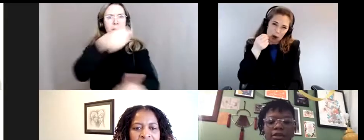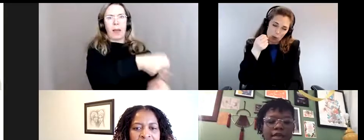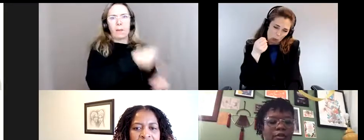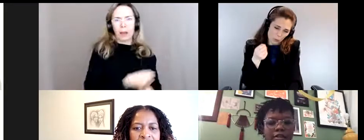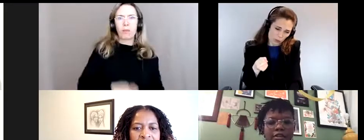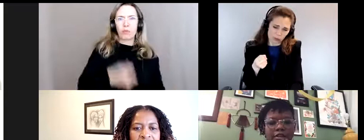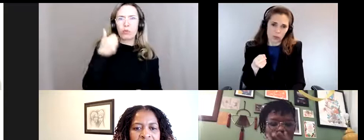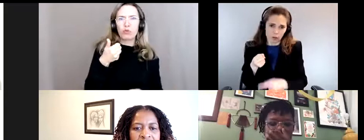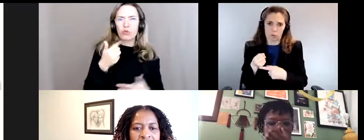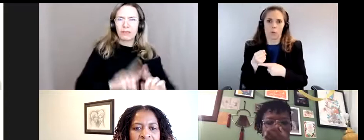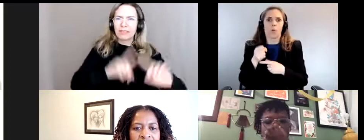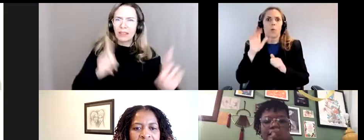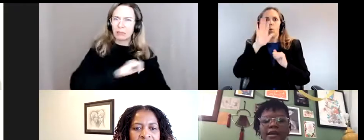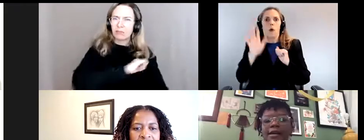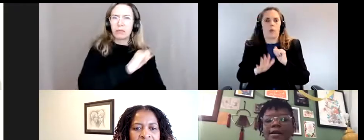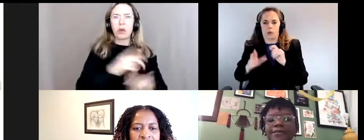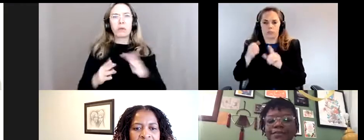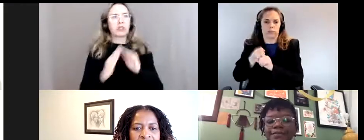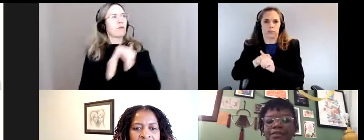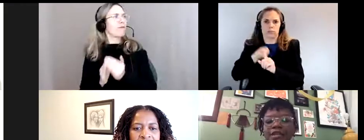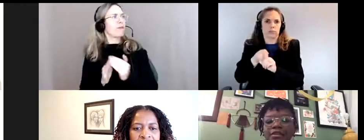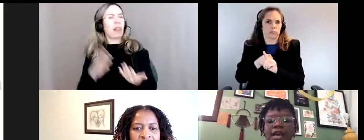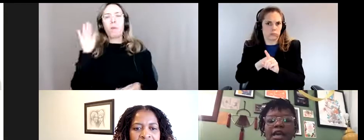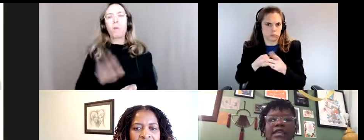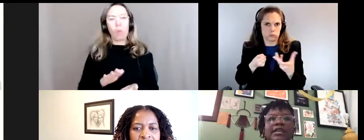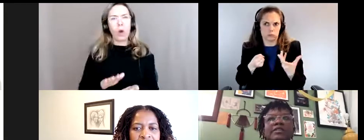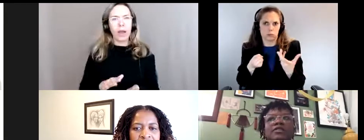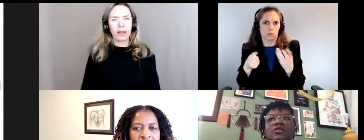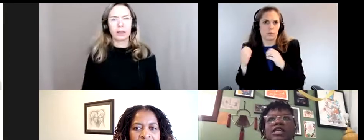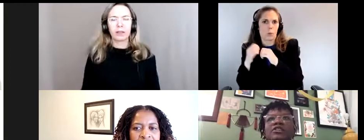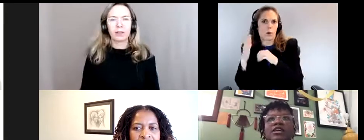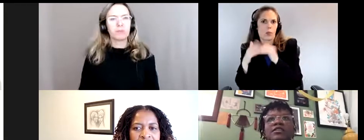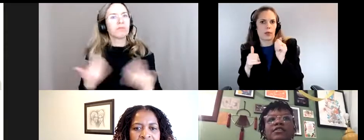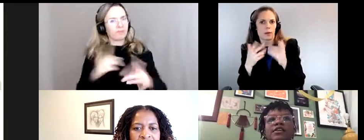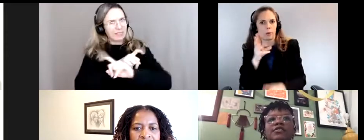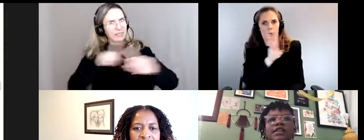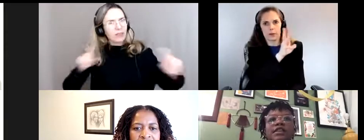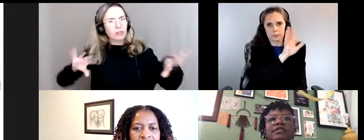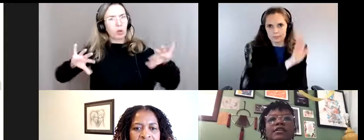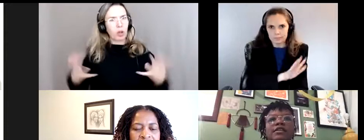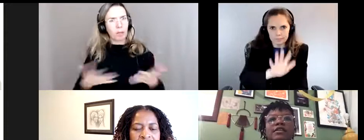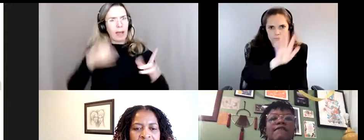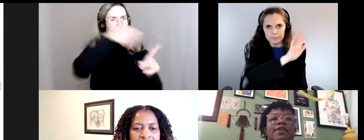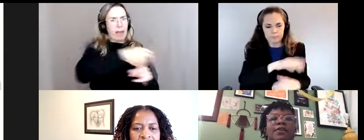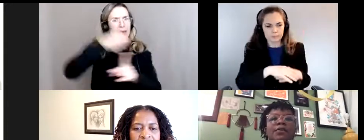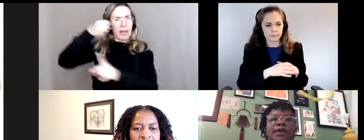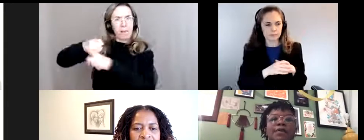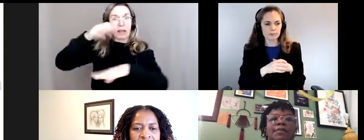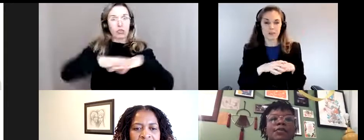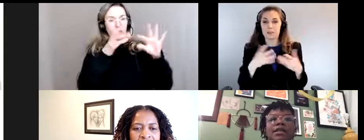vivent ces impacts de façon plus intense que les gens dans les villes. Donc, bref, il y a des différences dans la façon dont les gens sont impactés par ces crises.